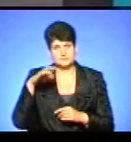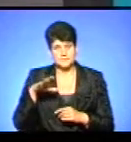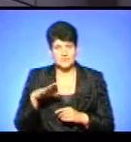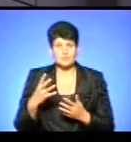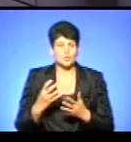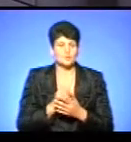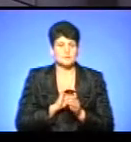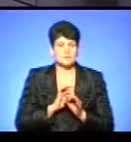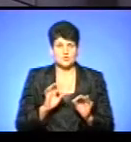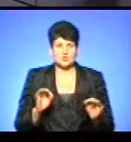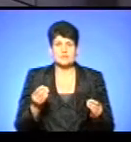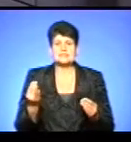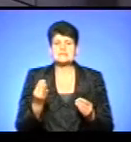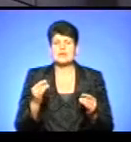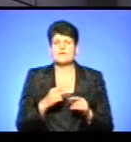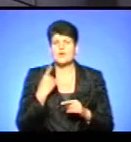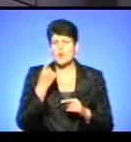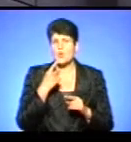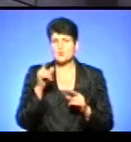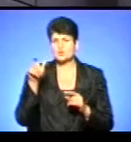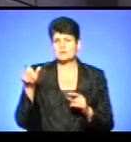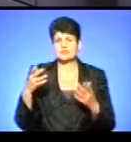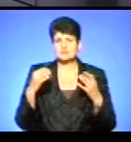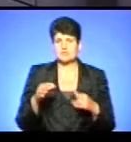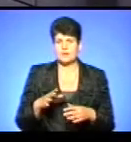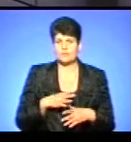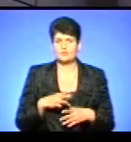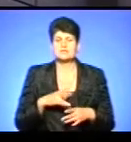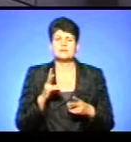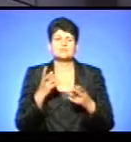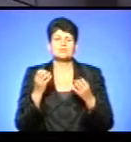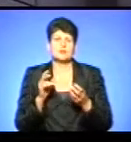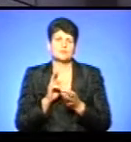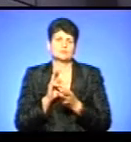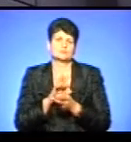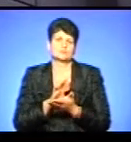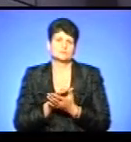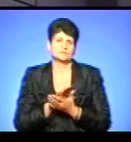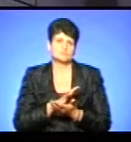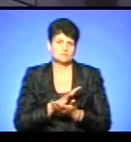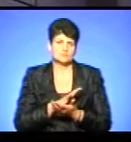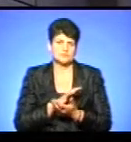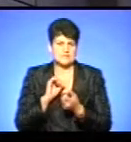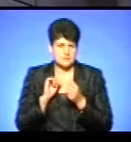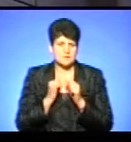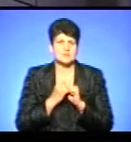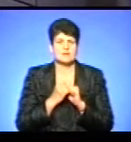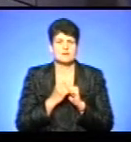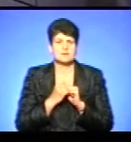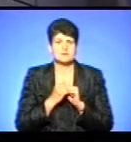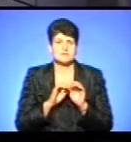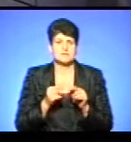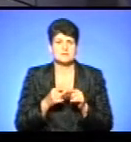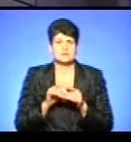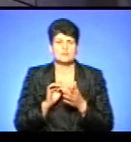дізнатися, які цікаві такі особистості були ще, окрім цього, з якими українцями ще зустрічалися? Які запам'яталися після